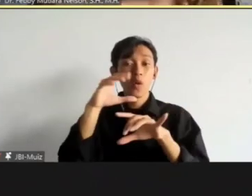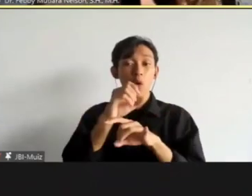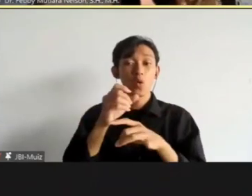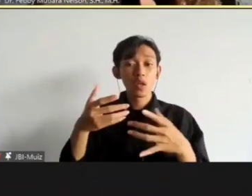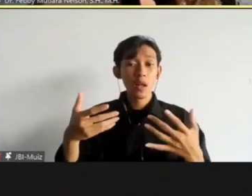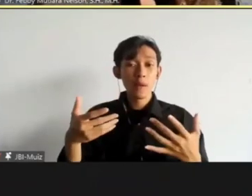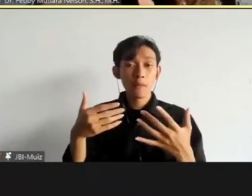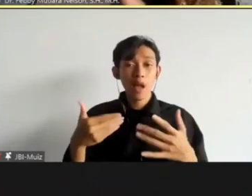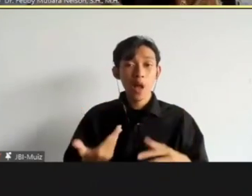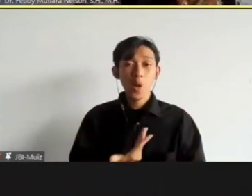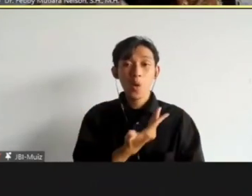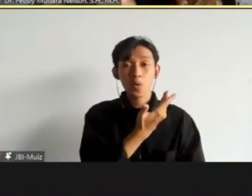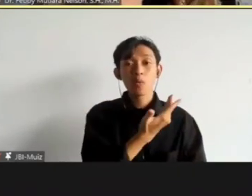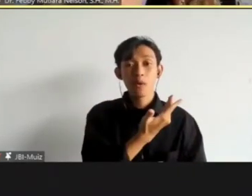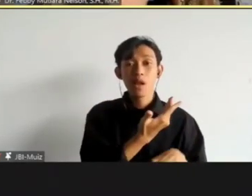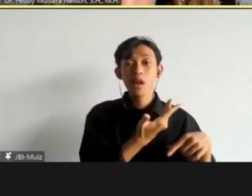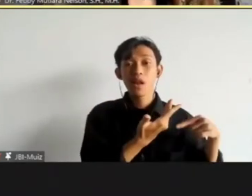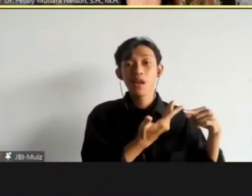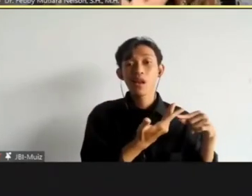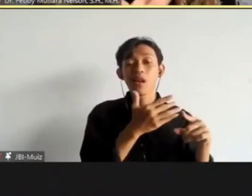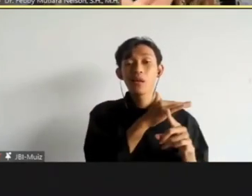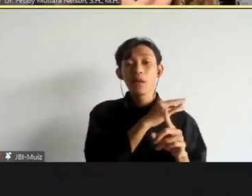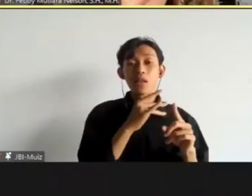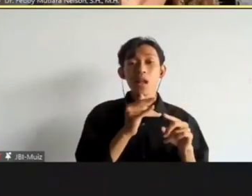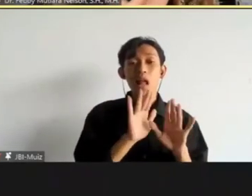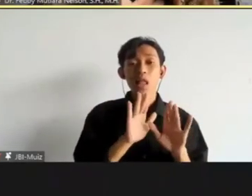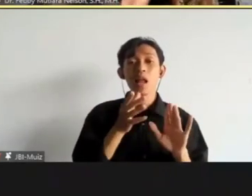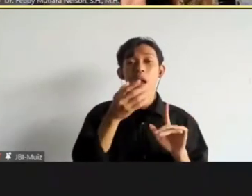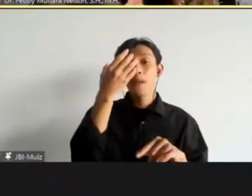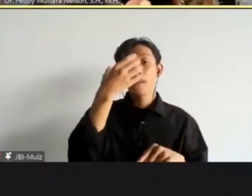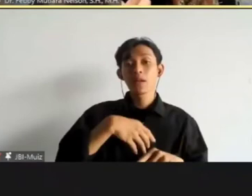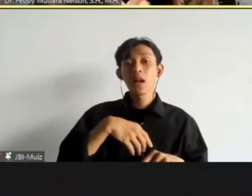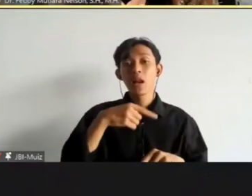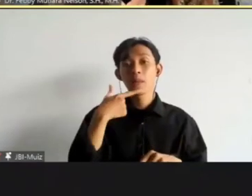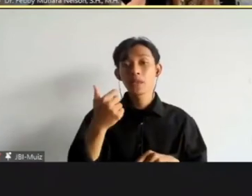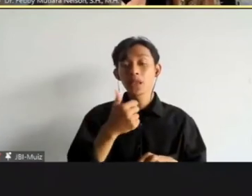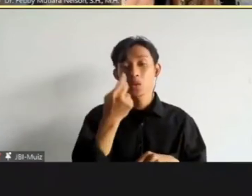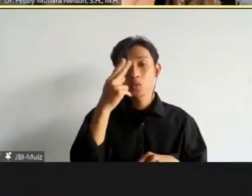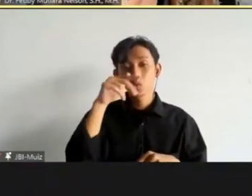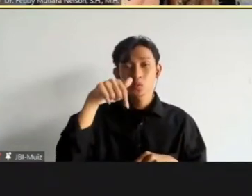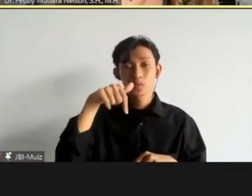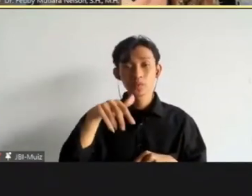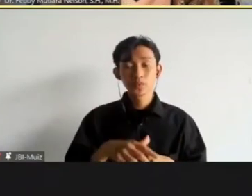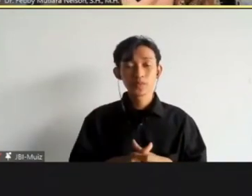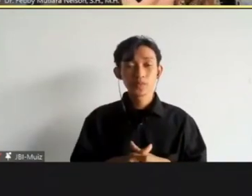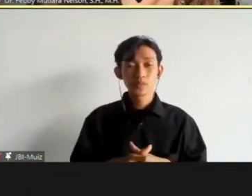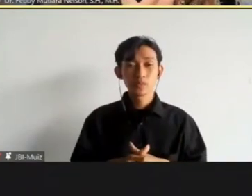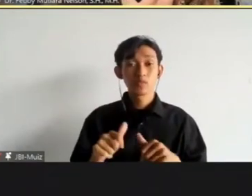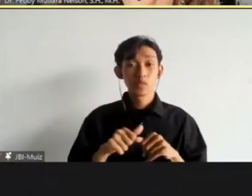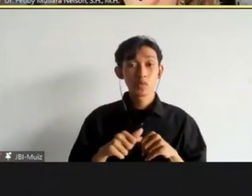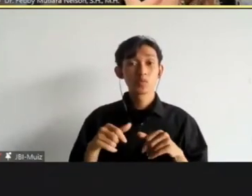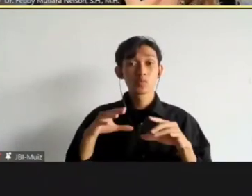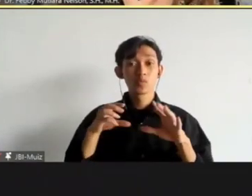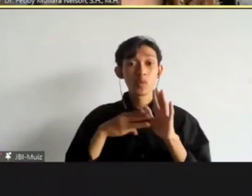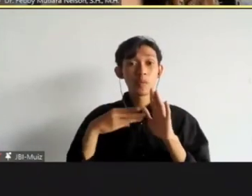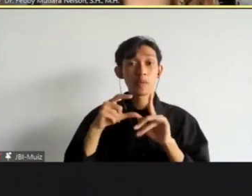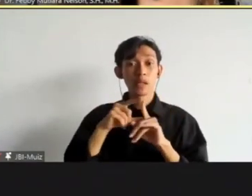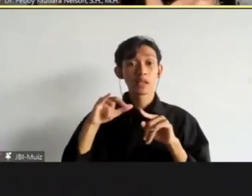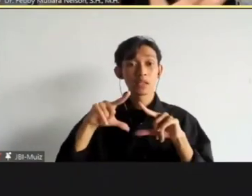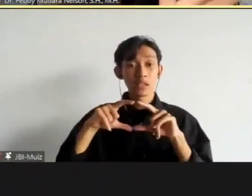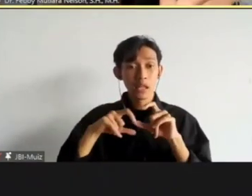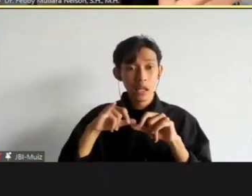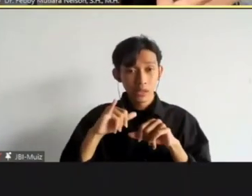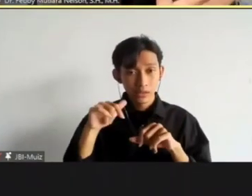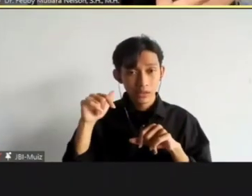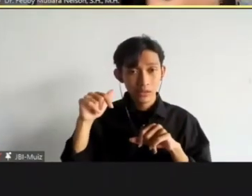kepada korban dan kemudian masyarakat akan mempunyai peran penting di dalam sebuah restoratif justice. Sementara mediasi penal itu biasanya untuk kasus